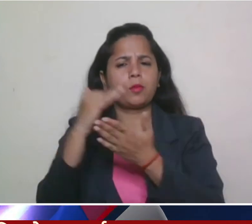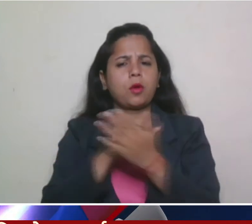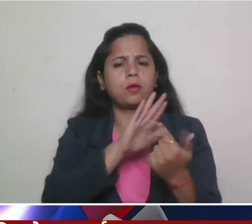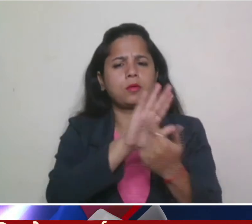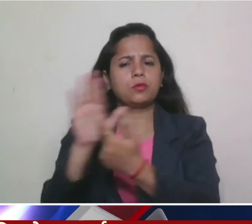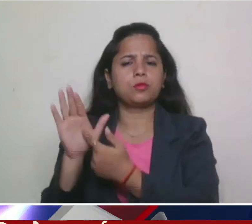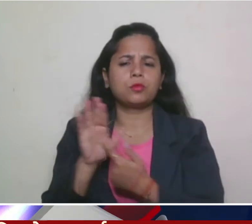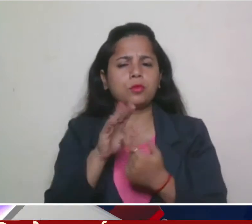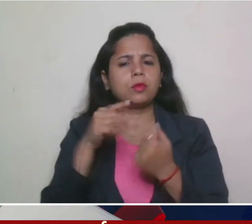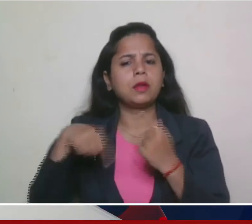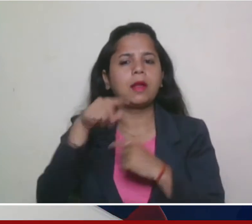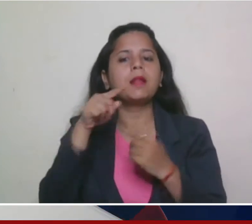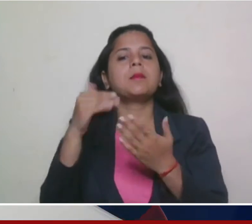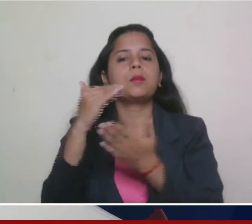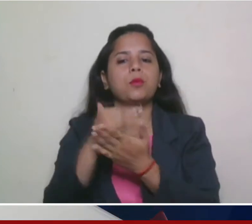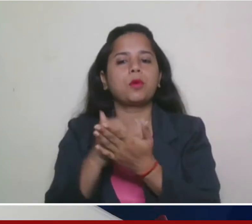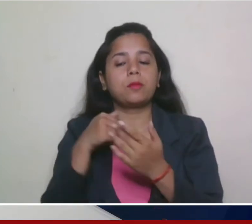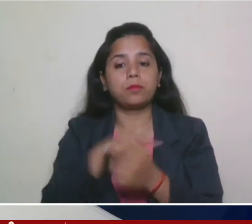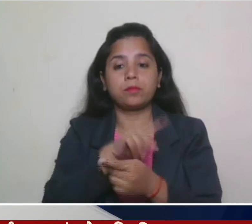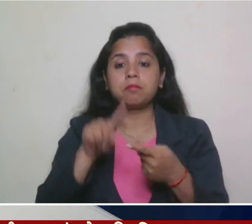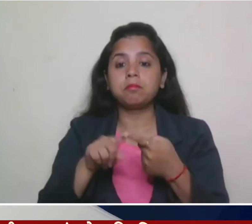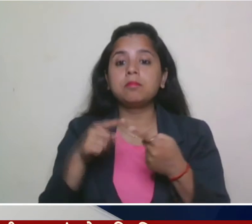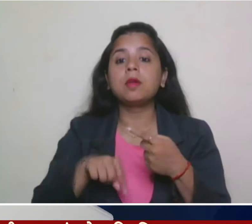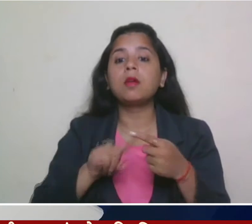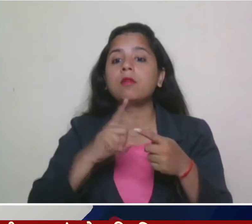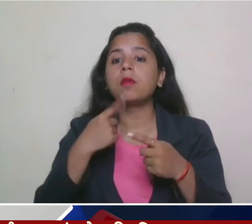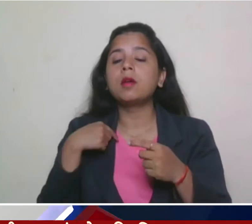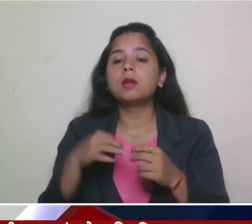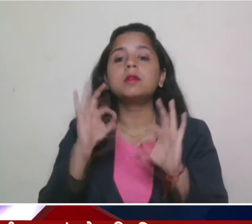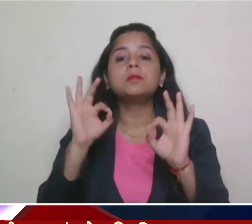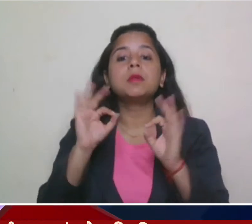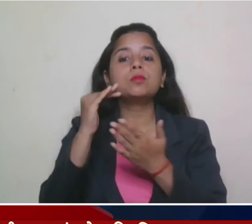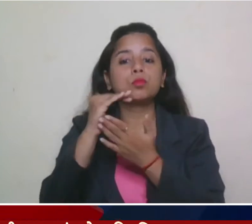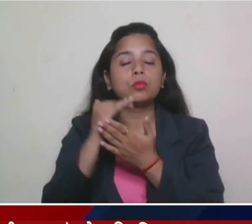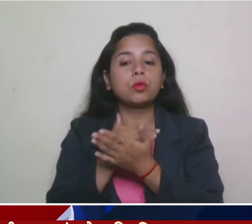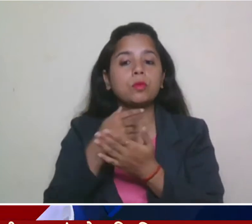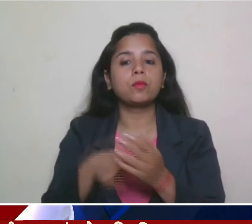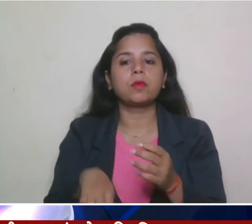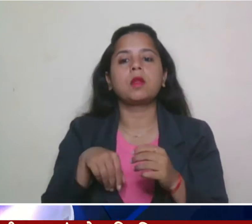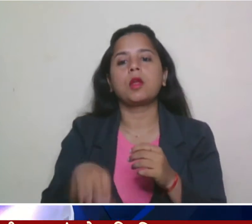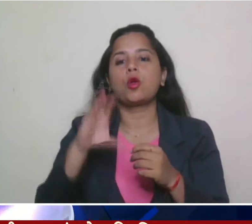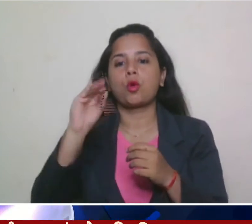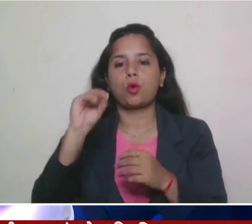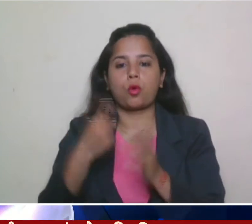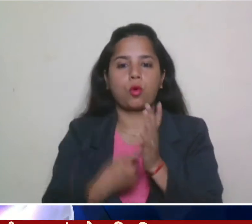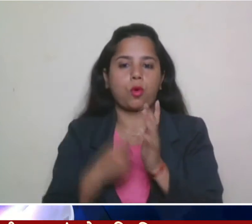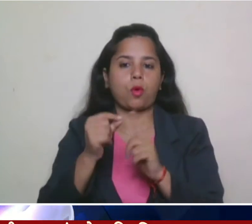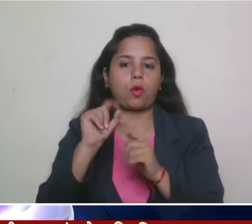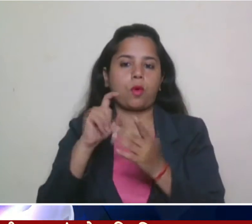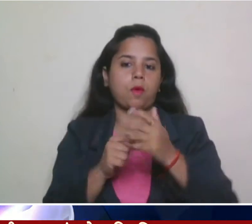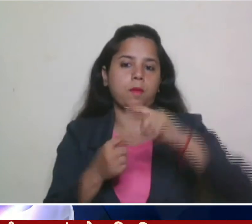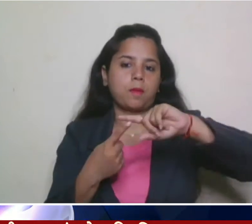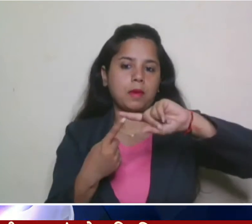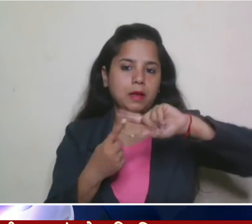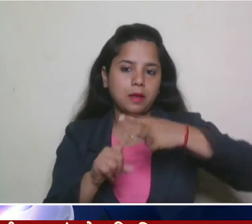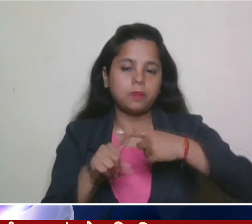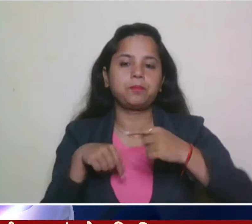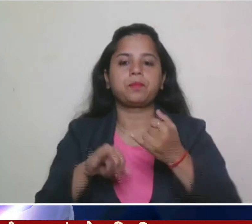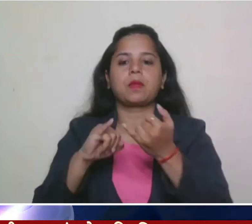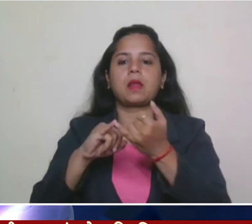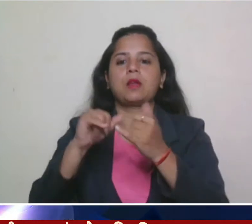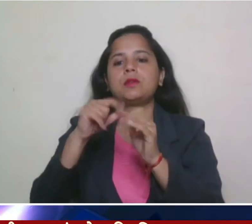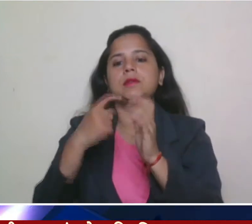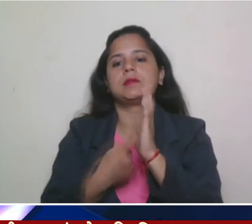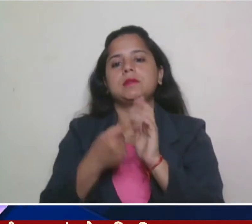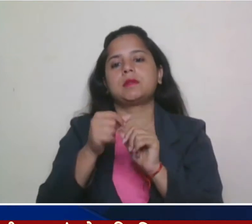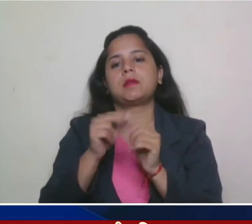शांदार धारवाहिकों की शुरुआत करेंगे दूरदर्शन के खास प्रस्तुती धारवाहिक कॉर्पोरेट सरपंच के साथ इस धारवाहिक में आज आपको देखने को मिलेगा